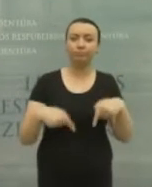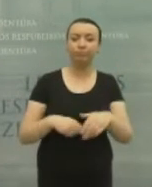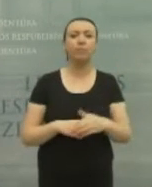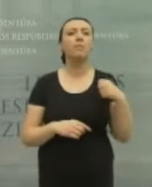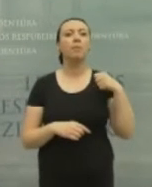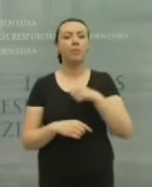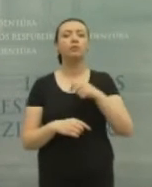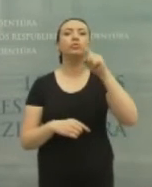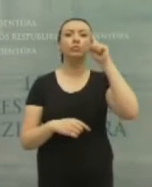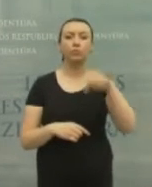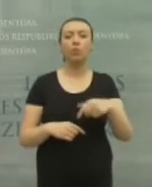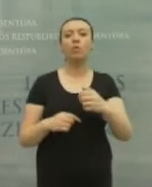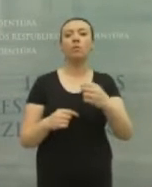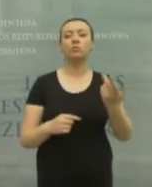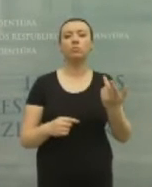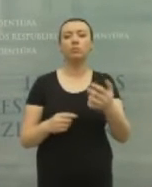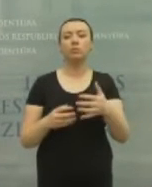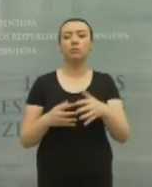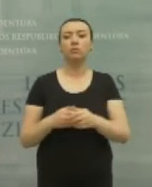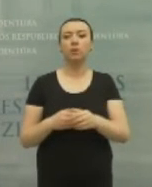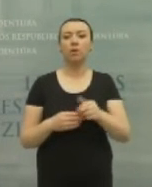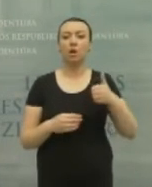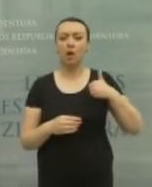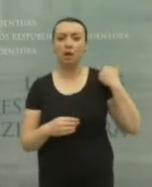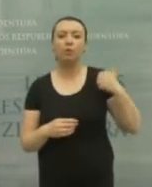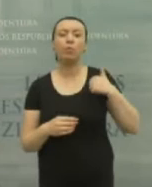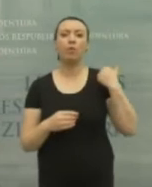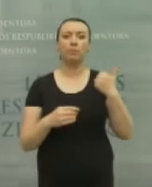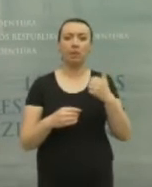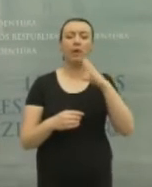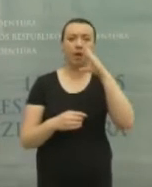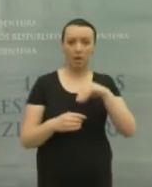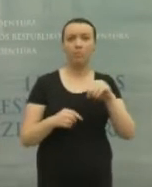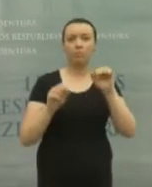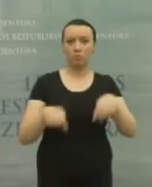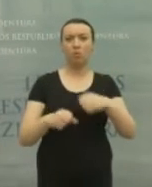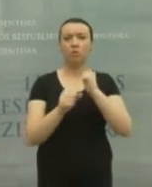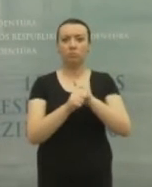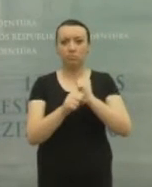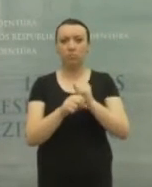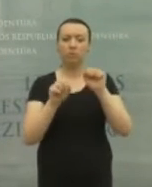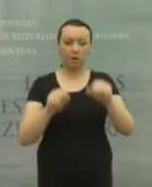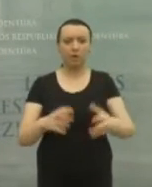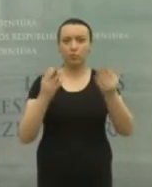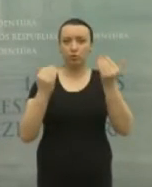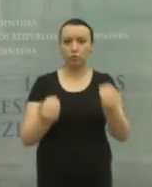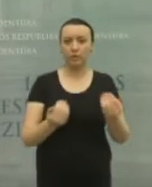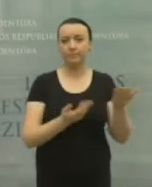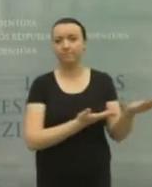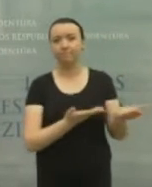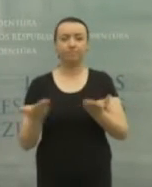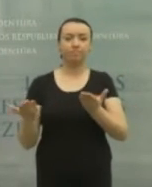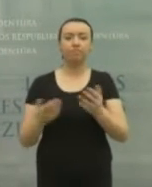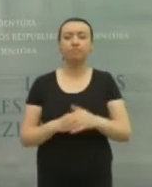Aš esu įsitikinęs, kad kariuomenę mes įgalinsime ir esame pajėgus tai padaryti šiandien, net ir